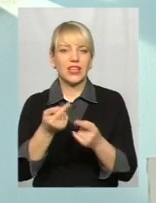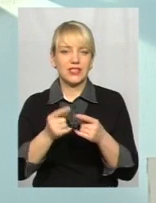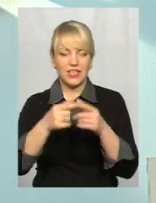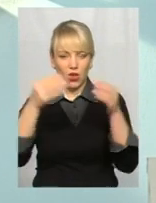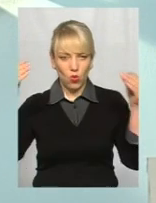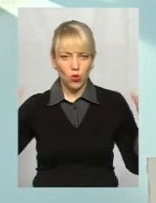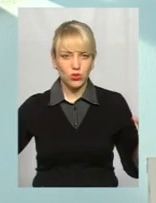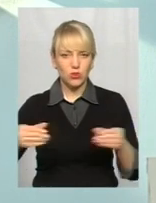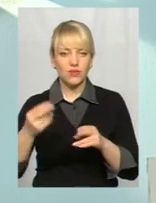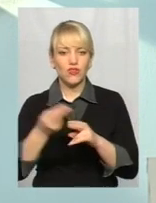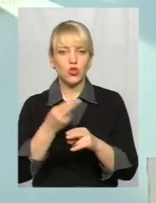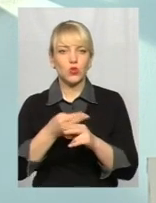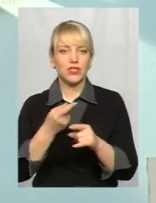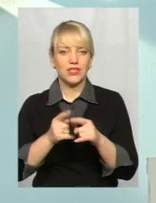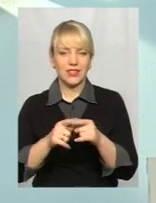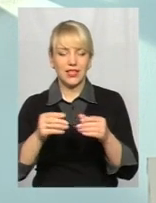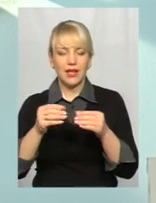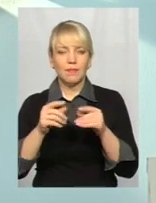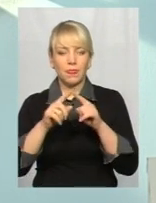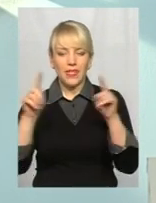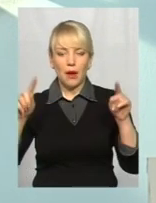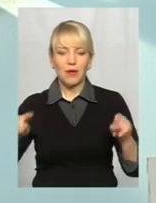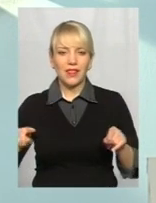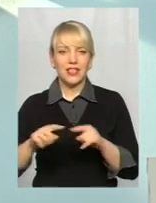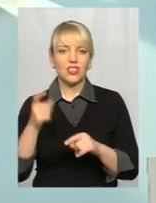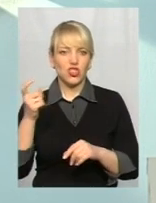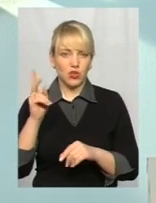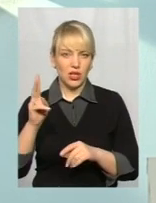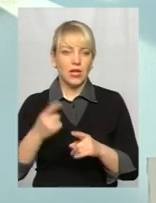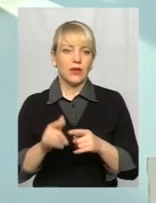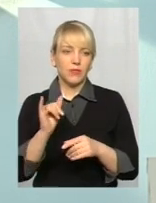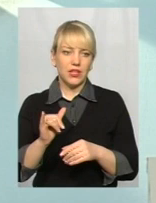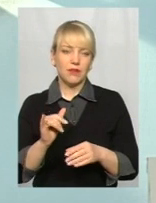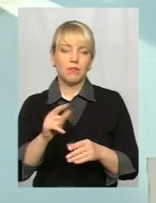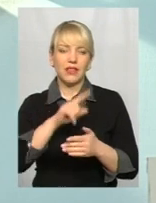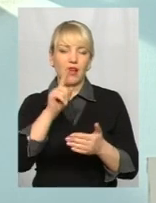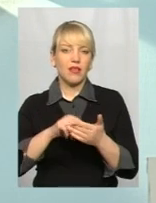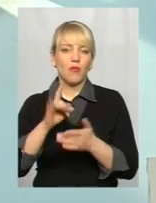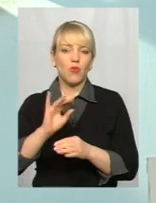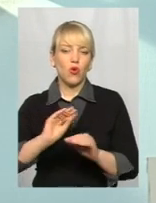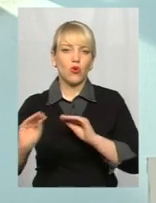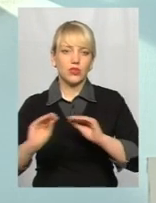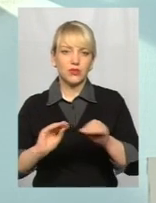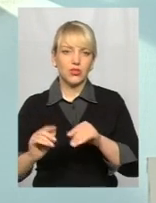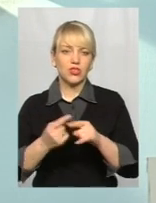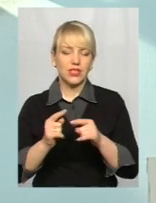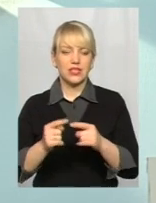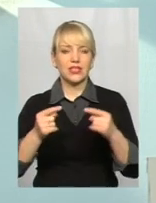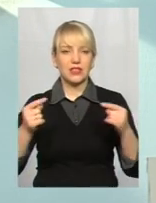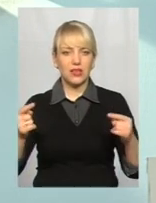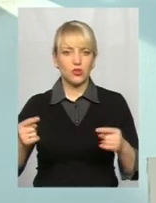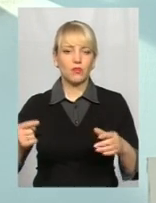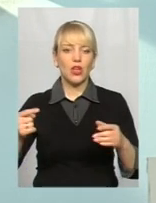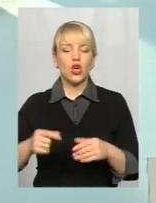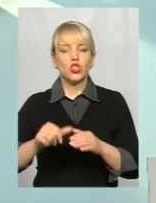відсутність цих табличок. От в більшості йде питання щодо відповідальності за розміщення цих засобів зовнішньої